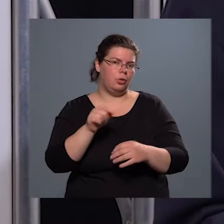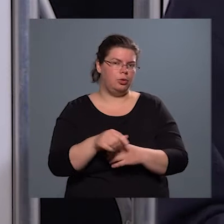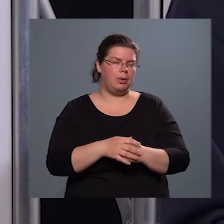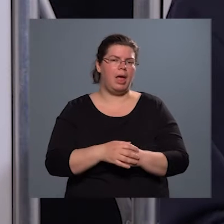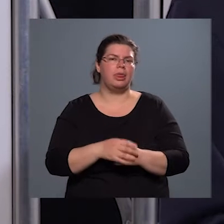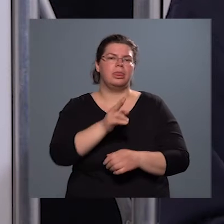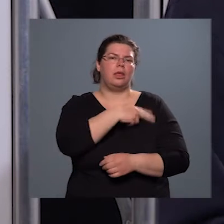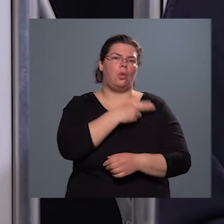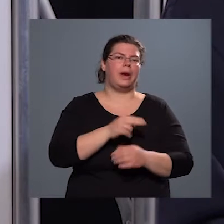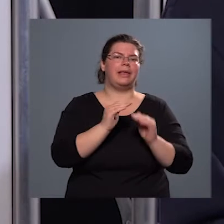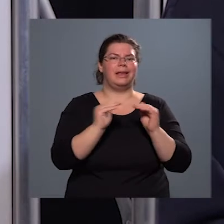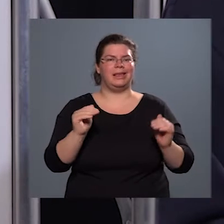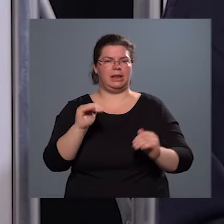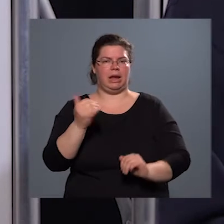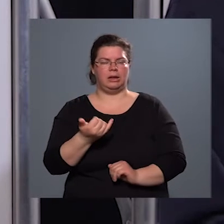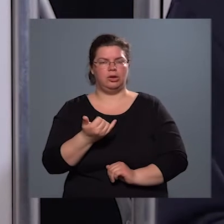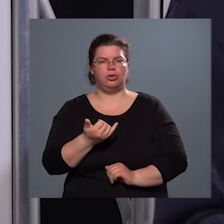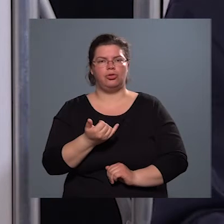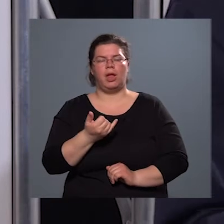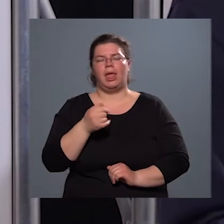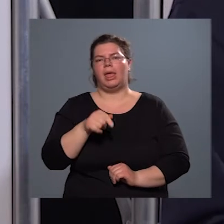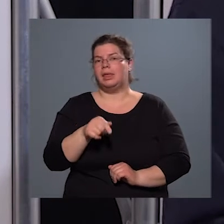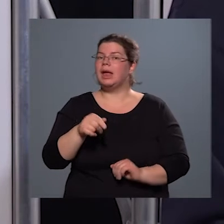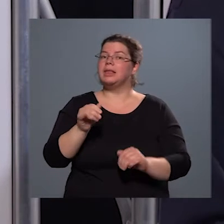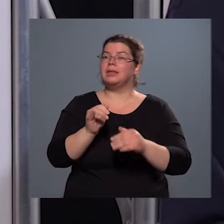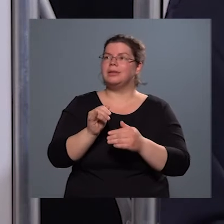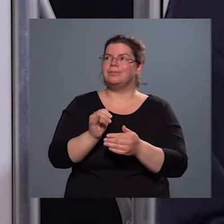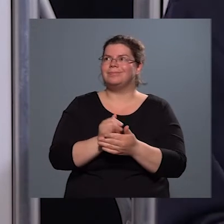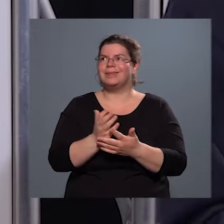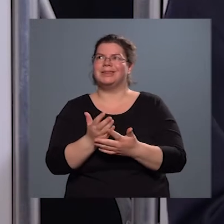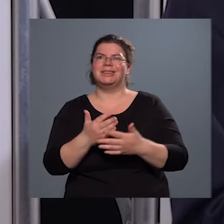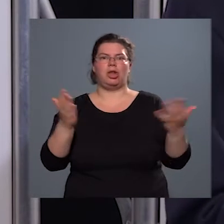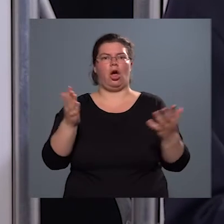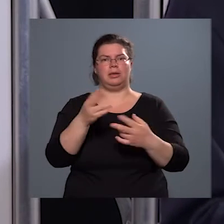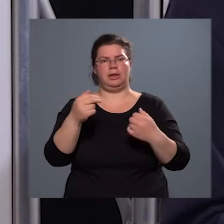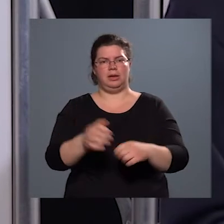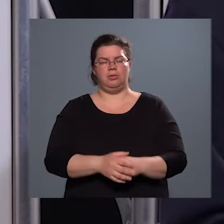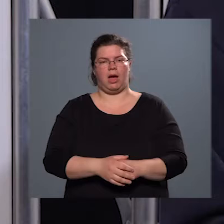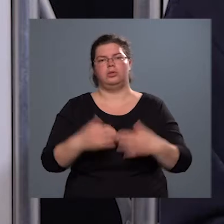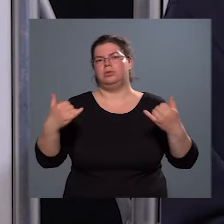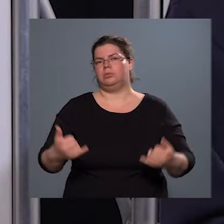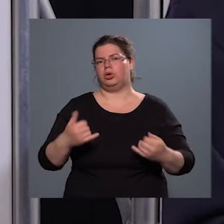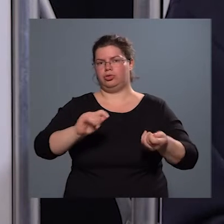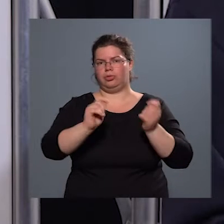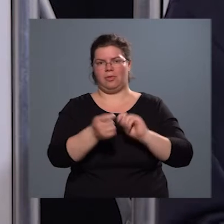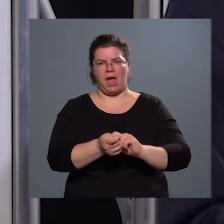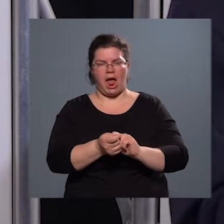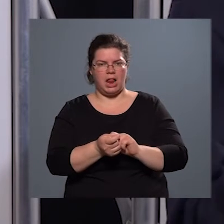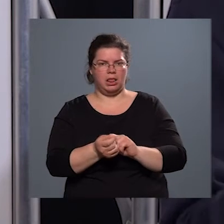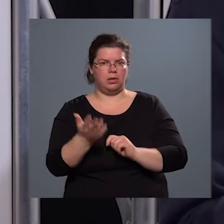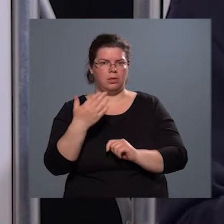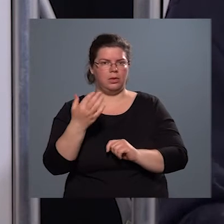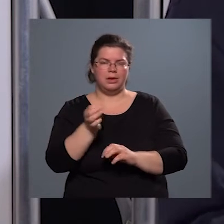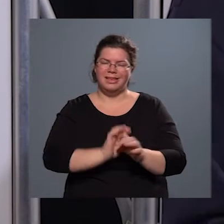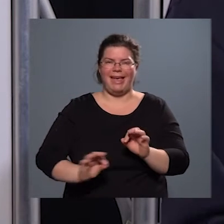kórházi szinten is ez egy igazán nagy kihívás. Ráadásul ugye most változott az